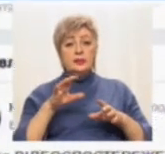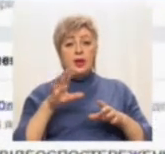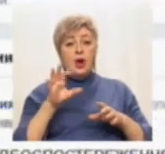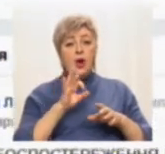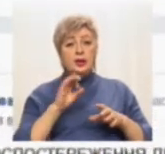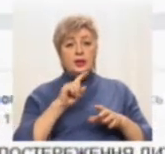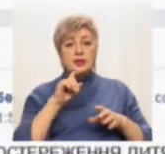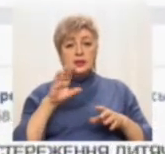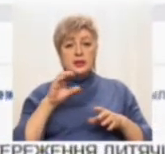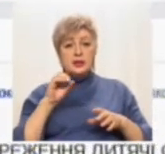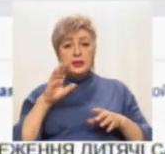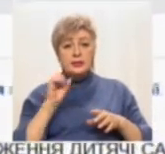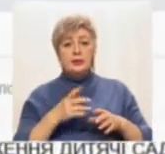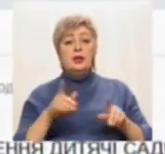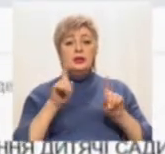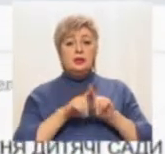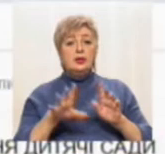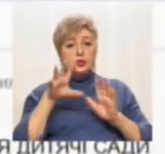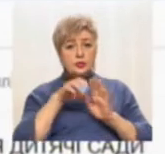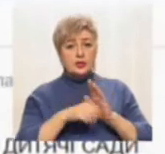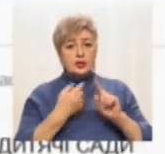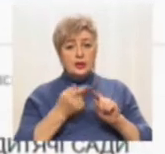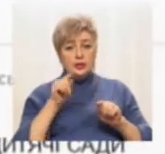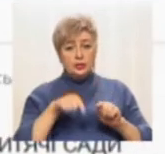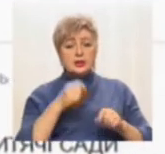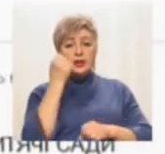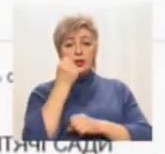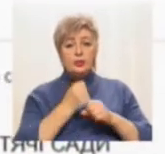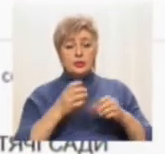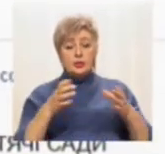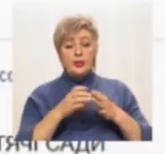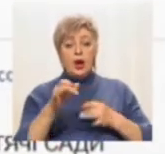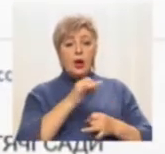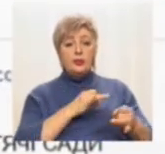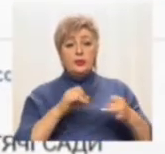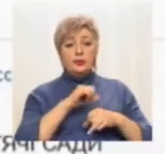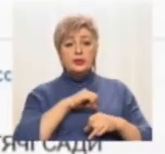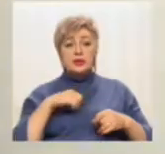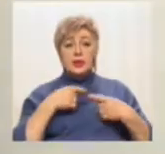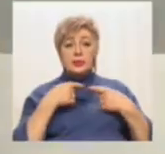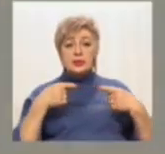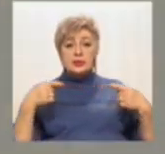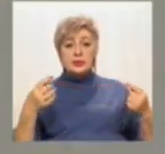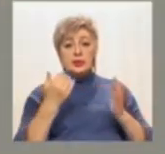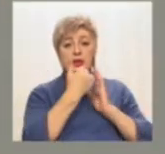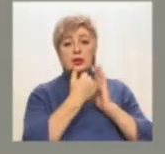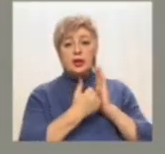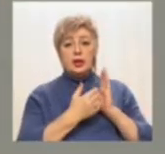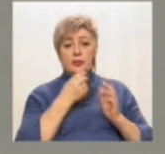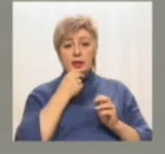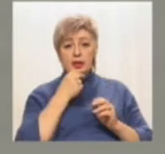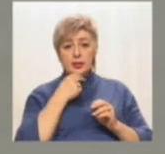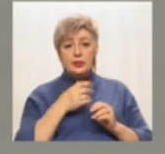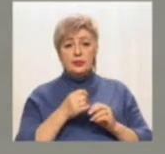Олена Зєєва також увійшла до цієї робочої групи. Каже, що обговорювали саме різноманіття меню. Та, як група «Освіта